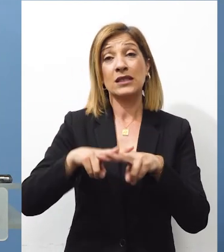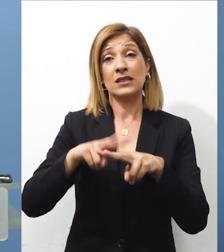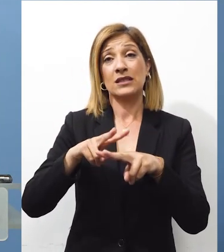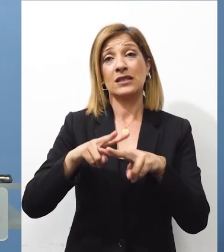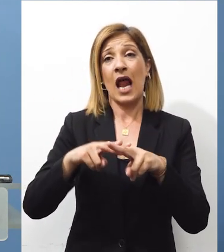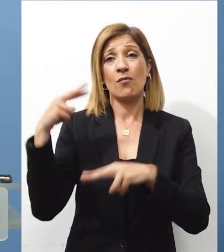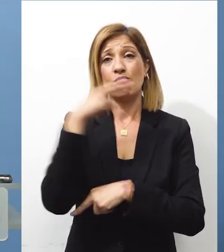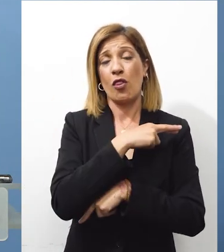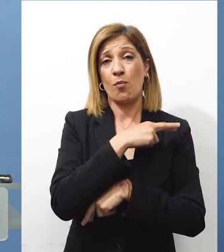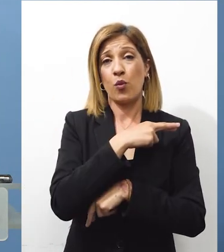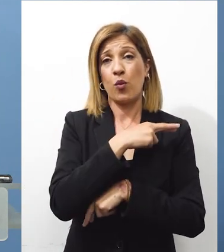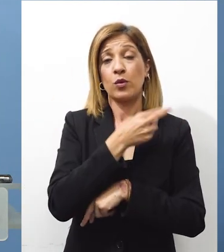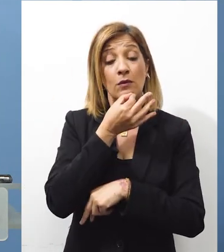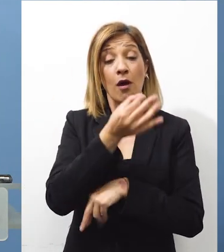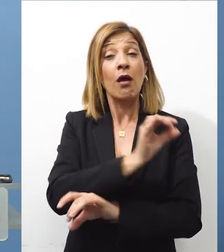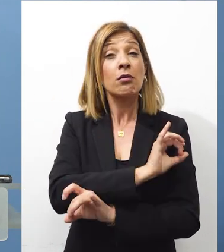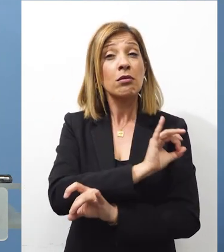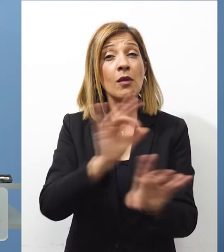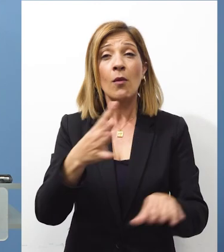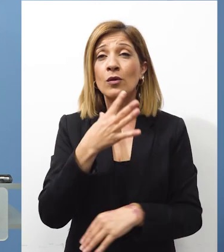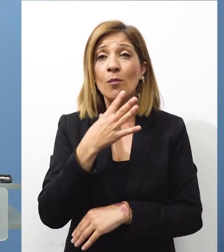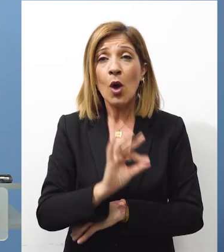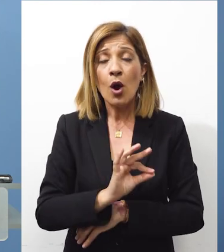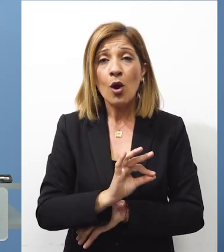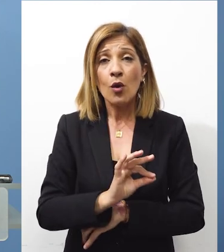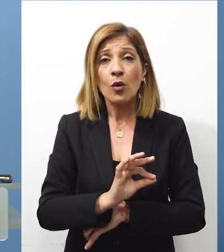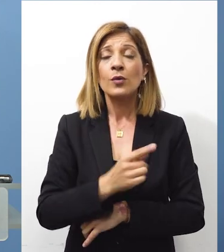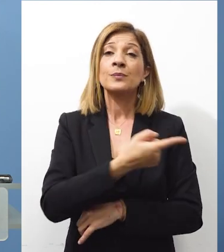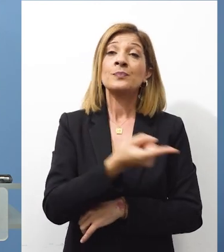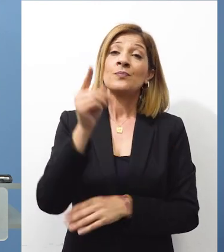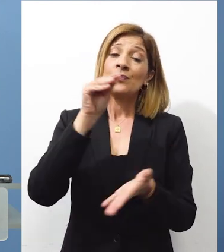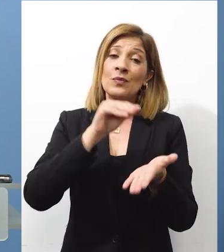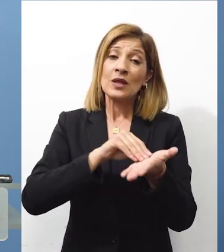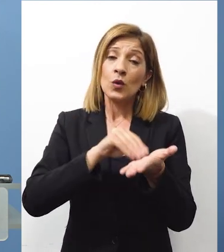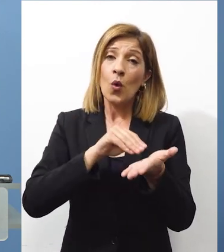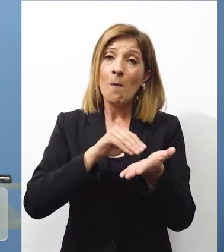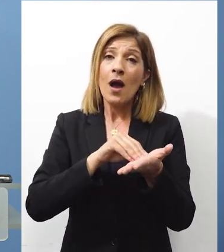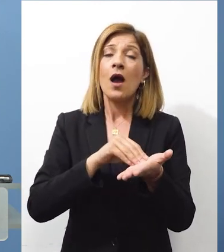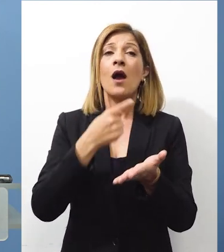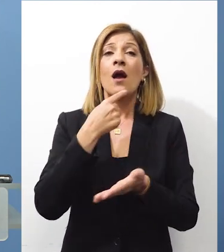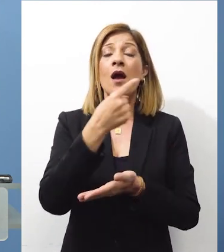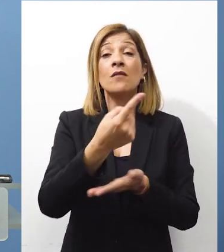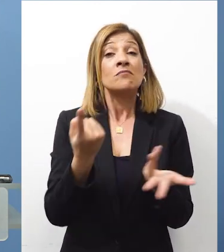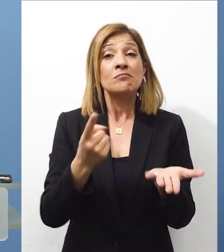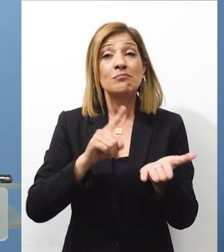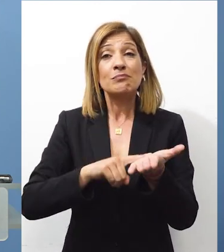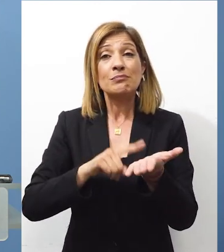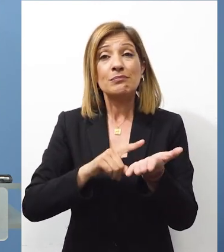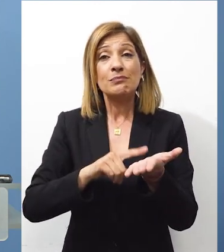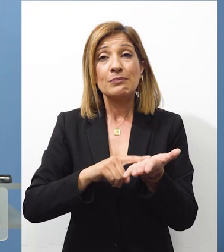και το γεγονός ότι δεν έχει τελεσφορήσει στο βαθμό που θα έπρεπε